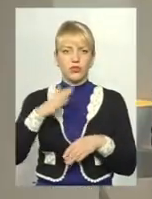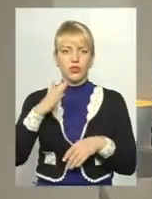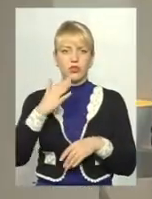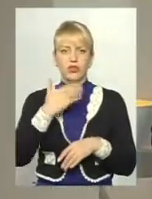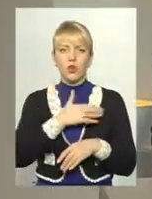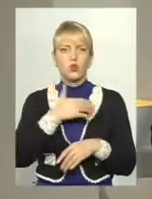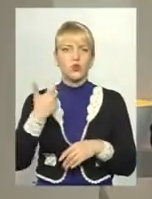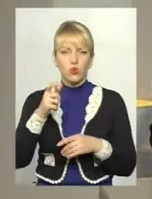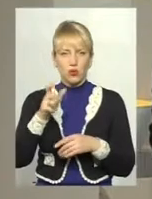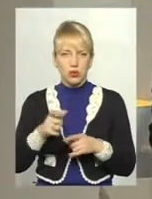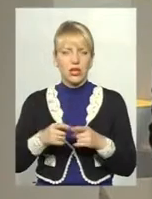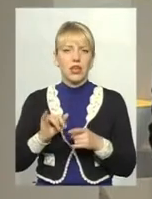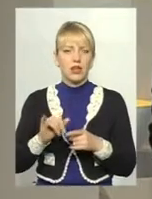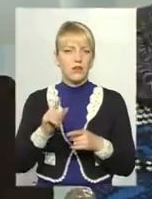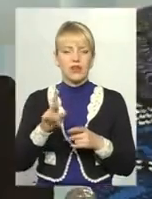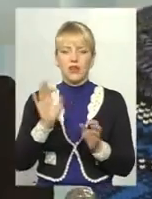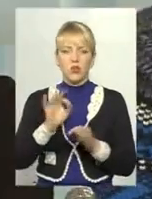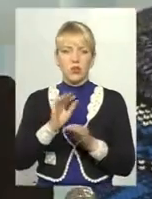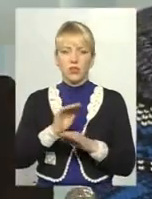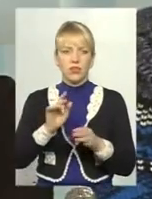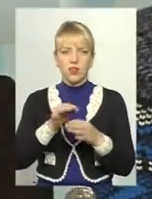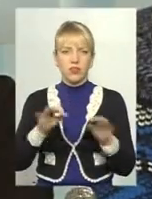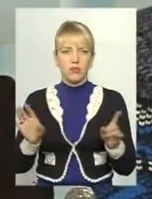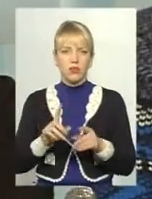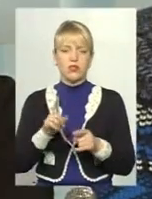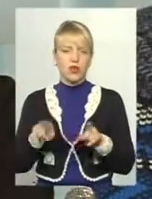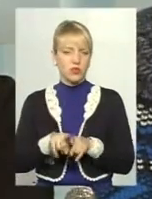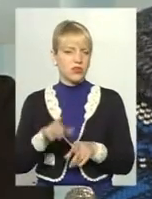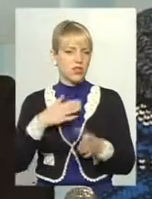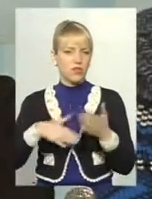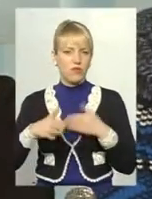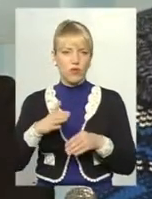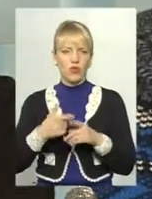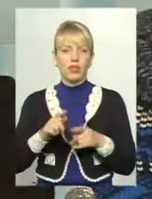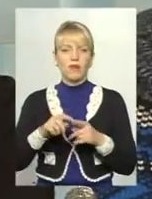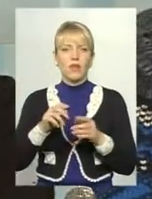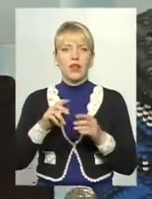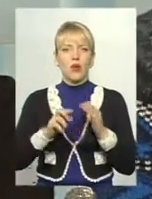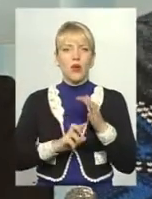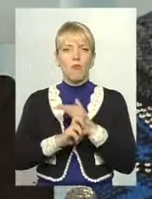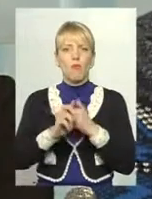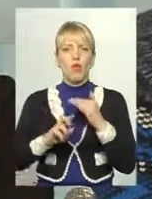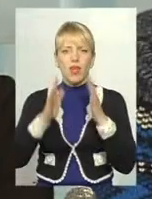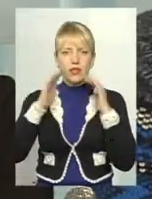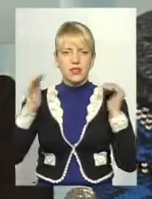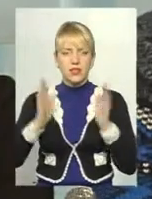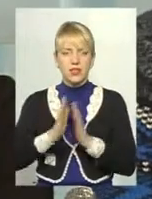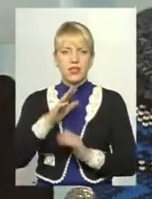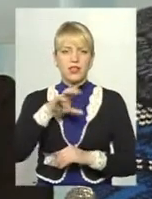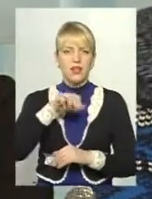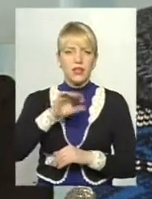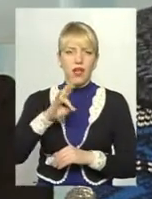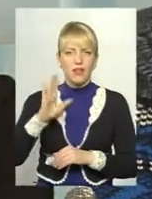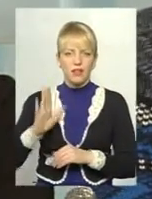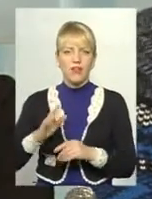не відпускає. Але також, з задоволенням туристів, відвідують Свято-Троїцький монастир в Сатанові, в костел в Палонному,